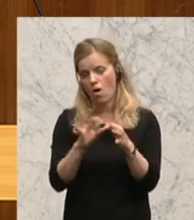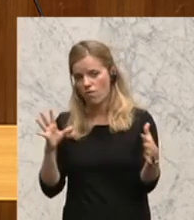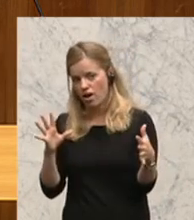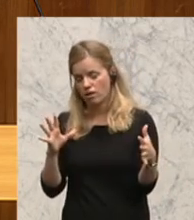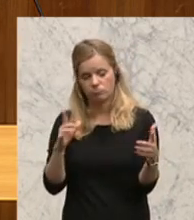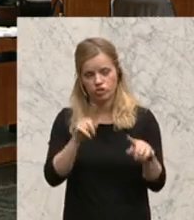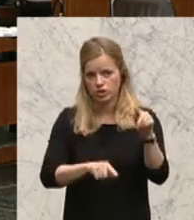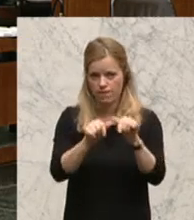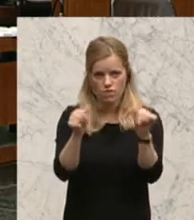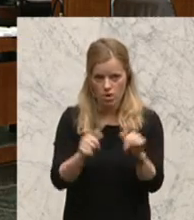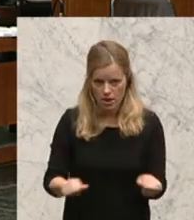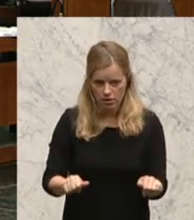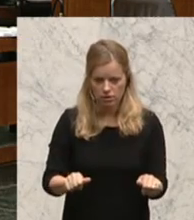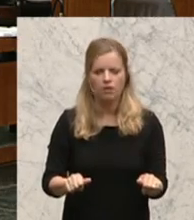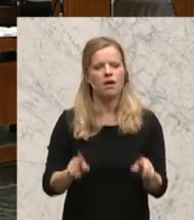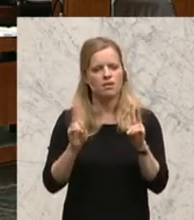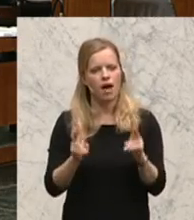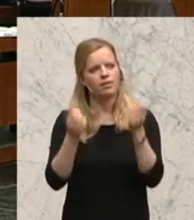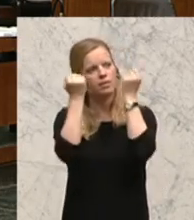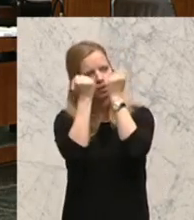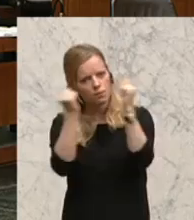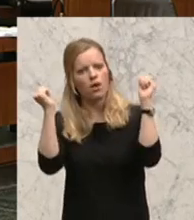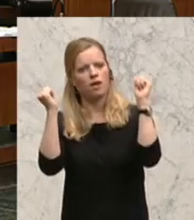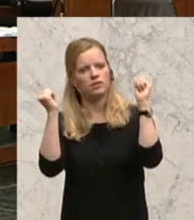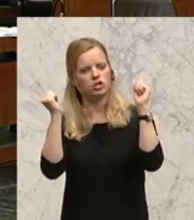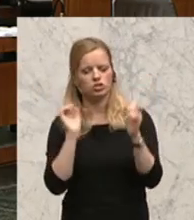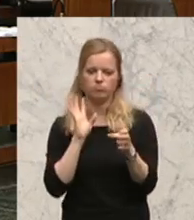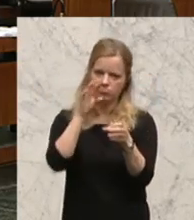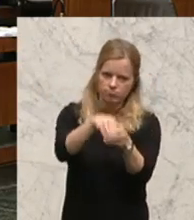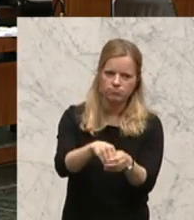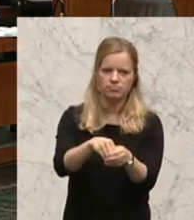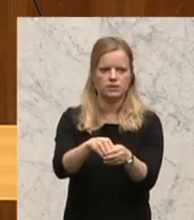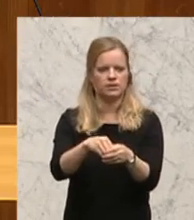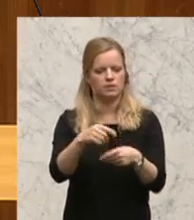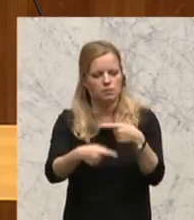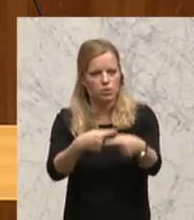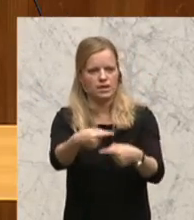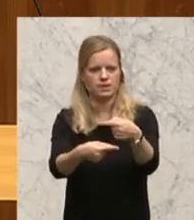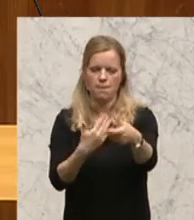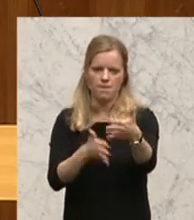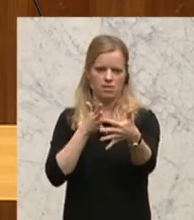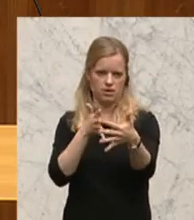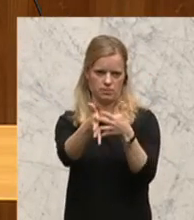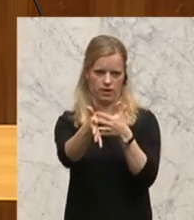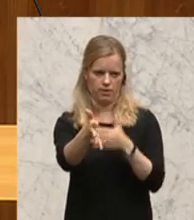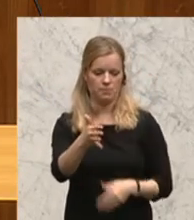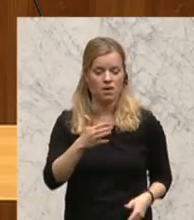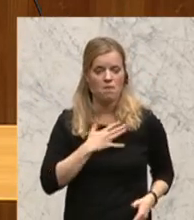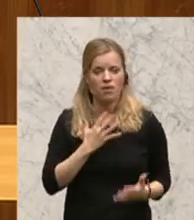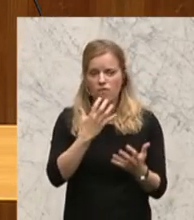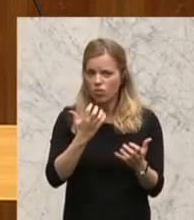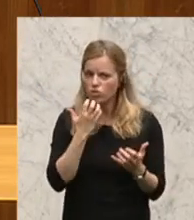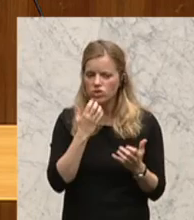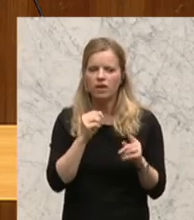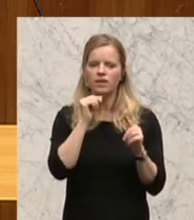an demokratischen, transparenten Budgeterstellungsprozessen. Mein Wunsch wäre es, dass das Budget nicht mehr in Hinterzimmern